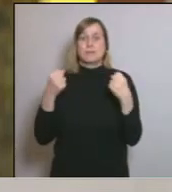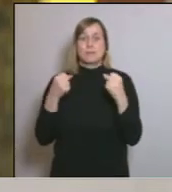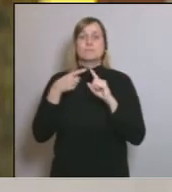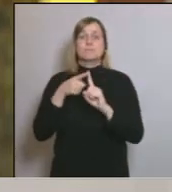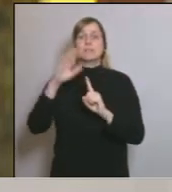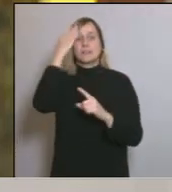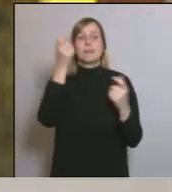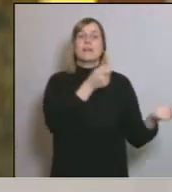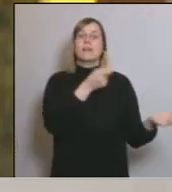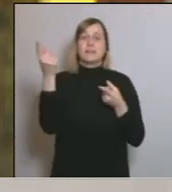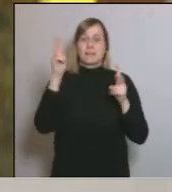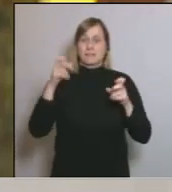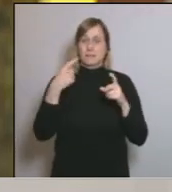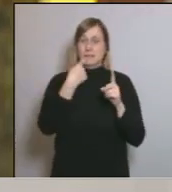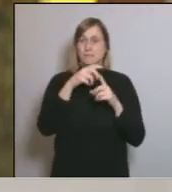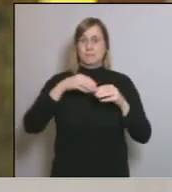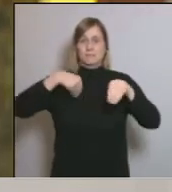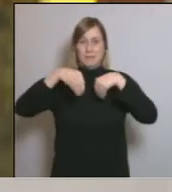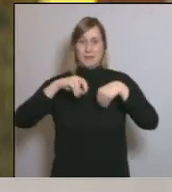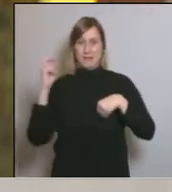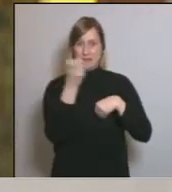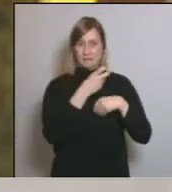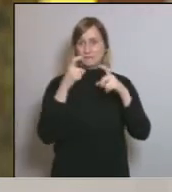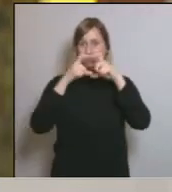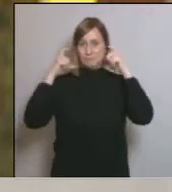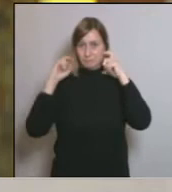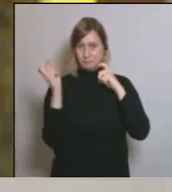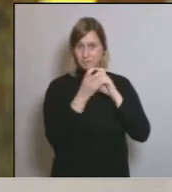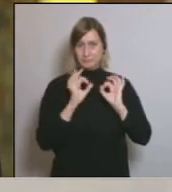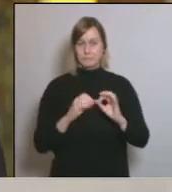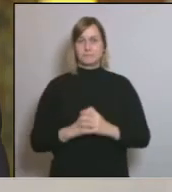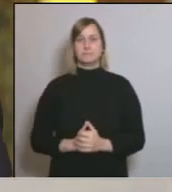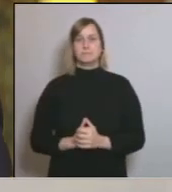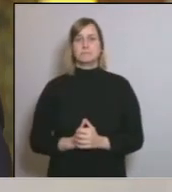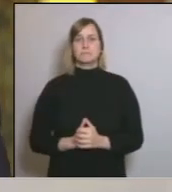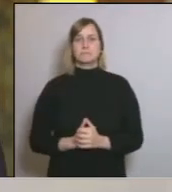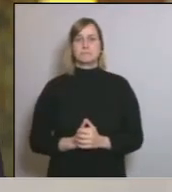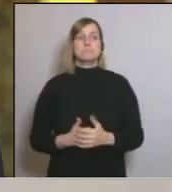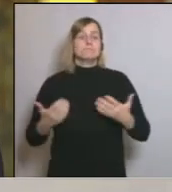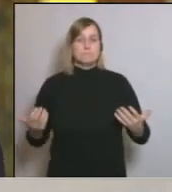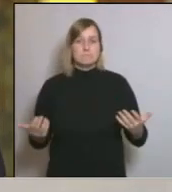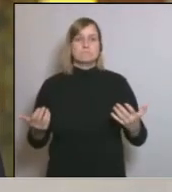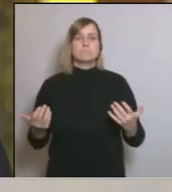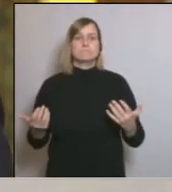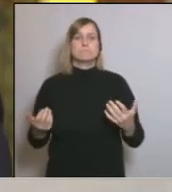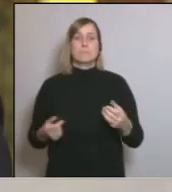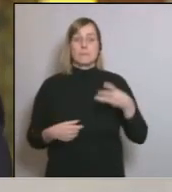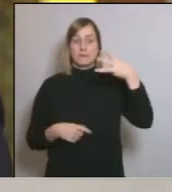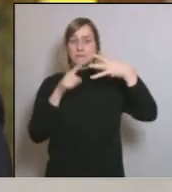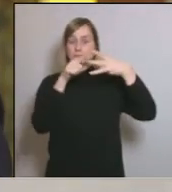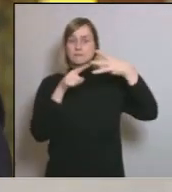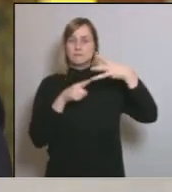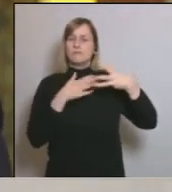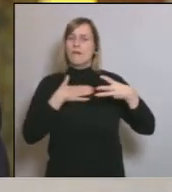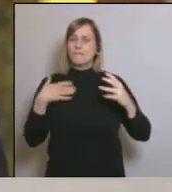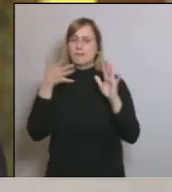entregues dels subministraments i dels materials. Entro, doncs, a detallar cada una d'aquestes tres grans blocs que avui he